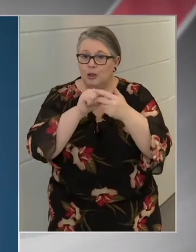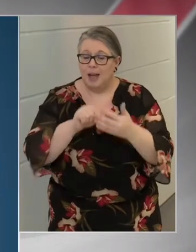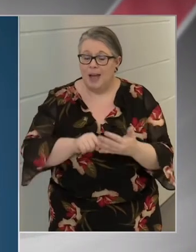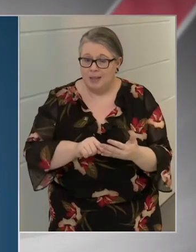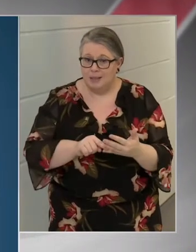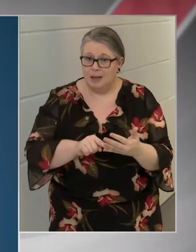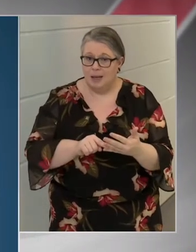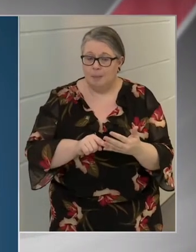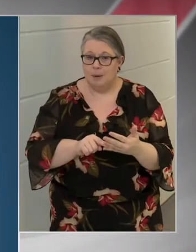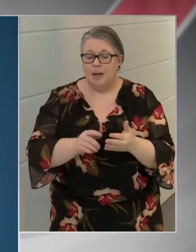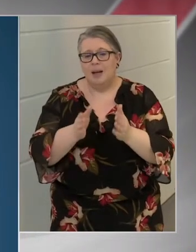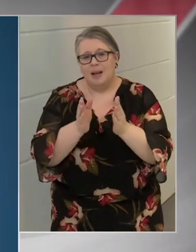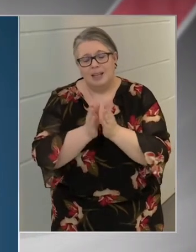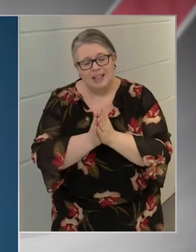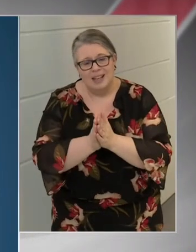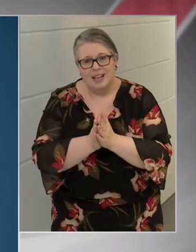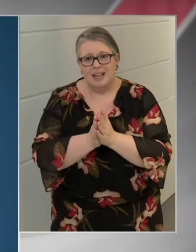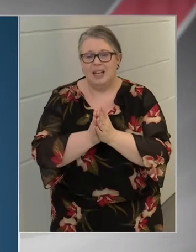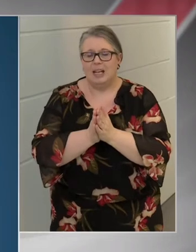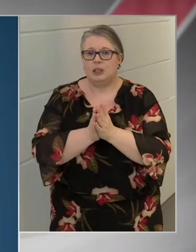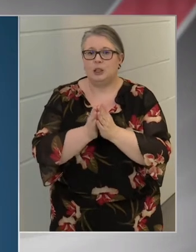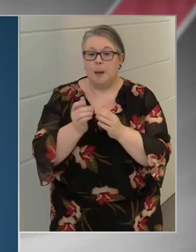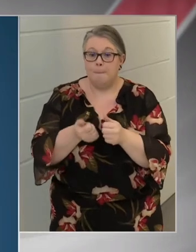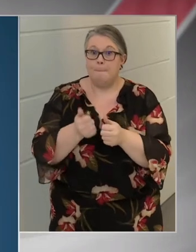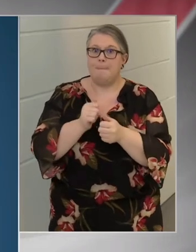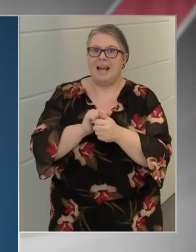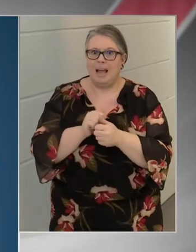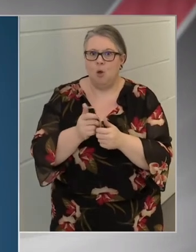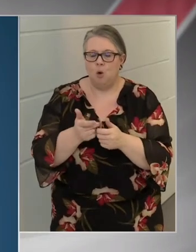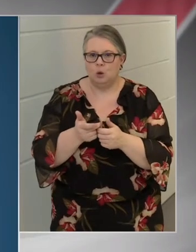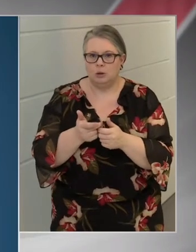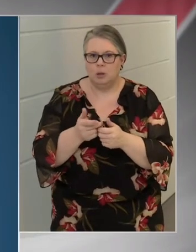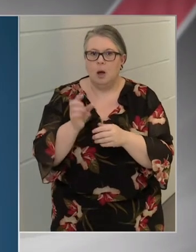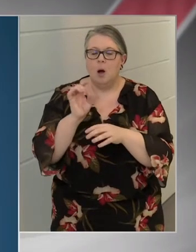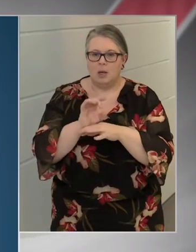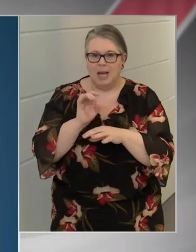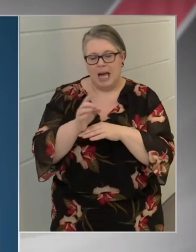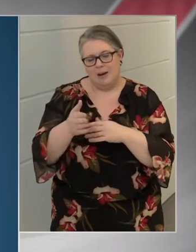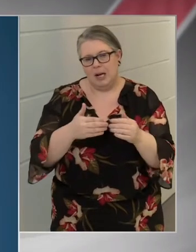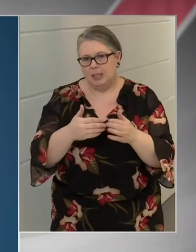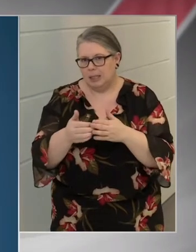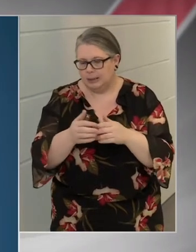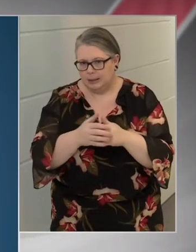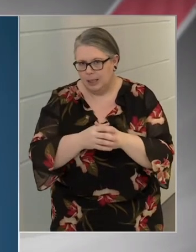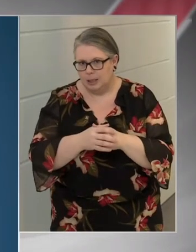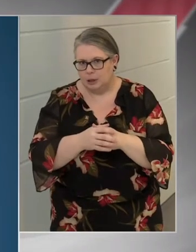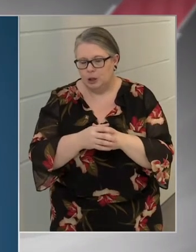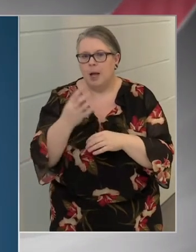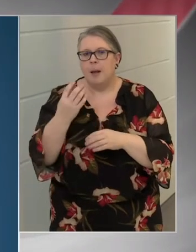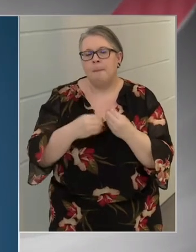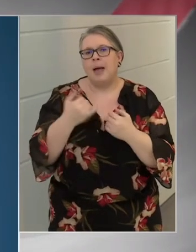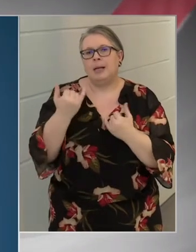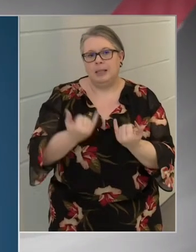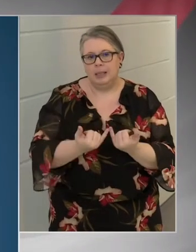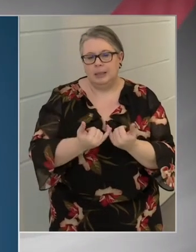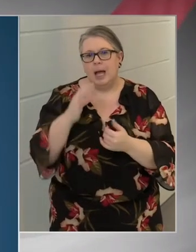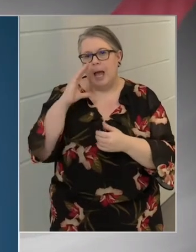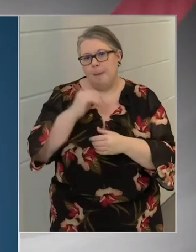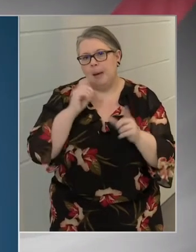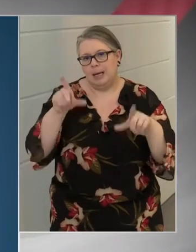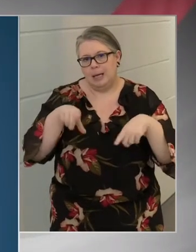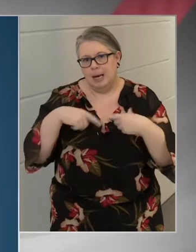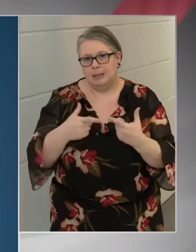kérést megelőz a pandémiának a kezelése, hiszen itt emberi